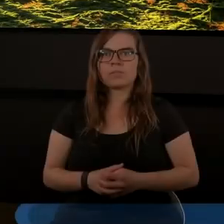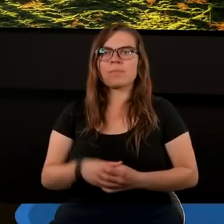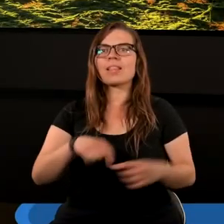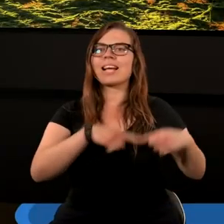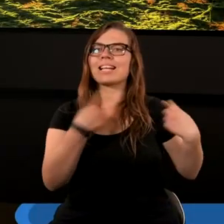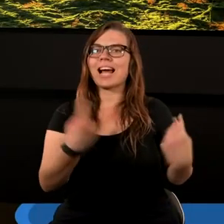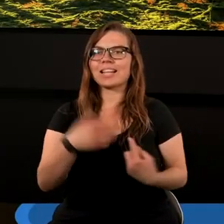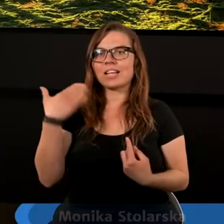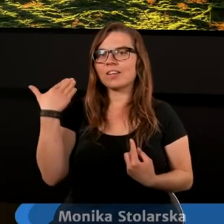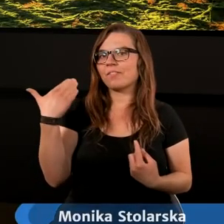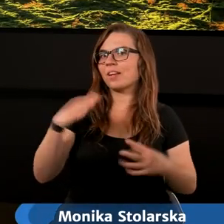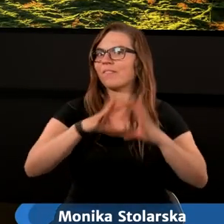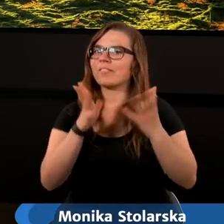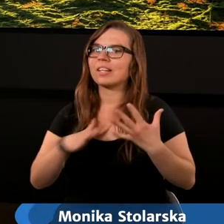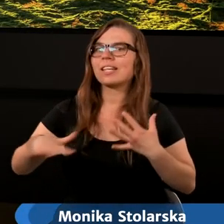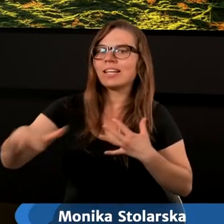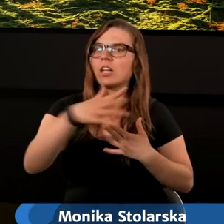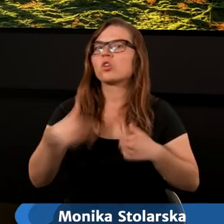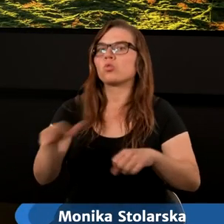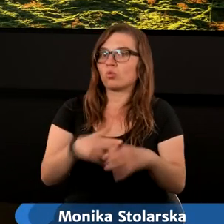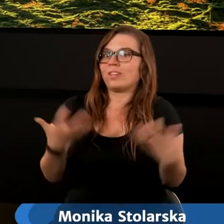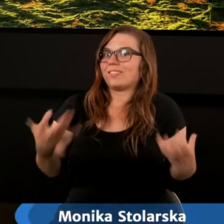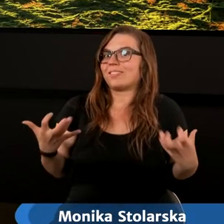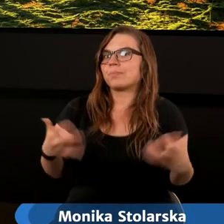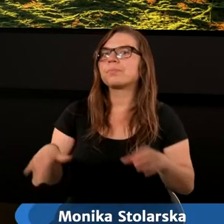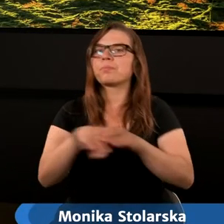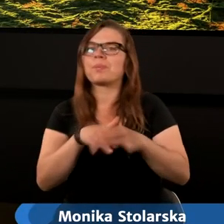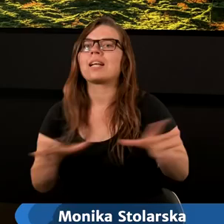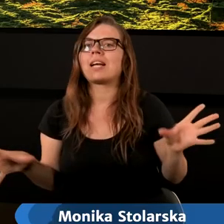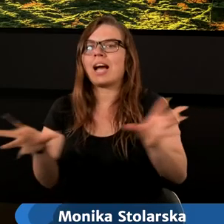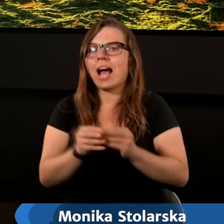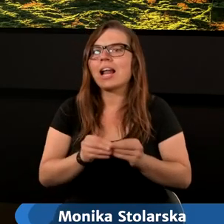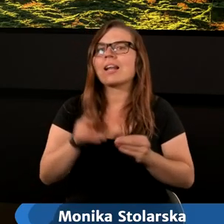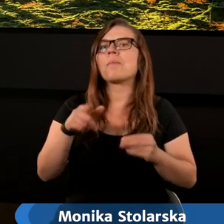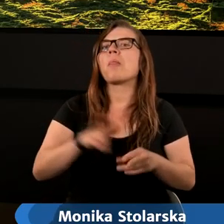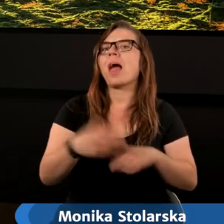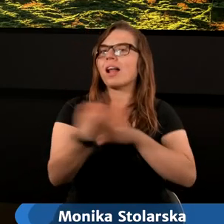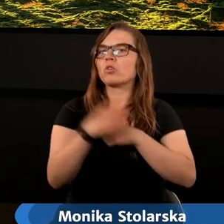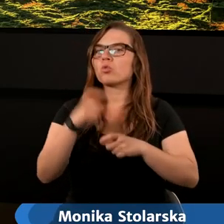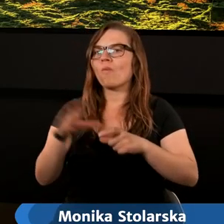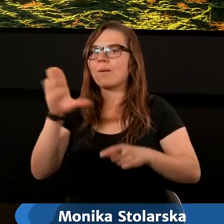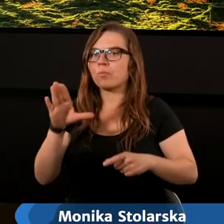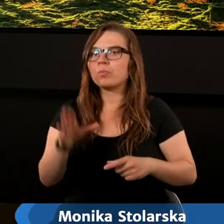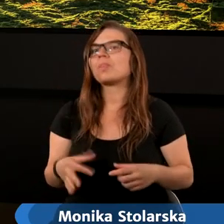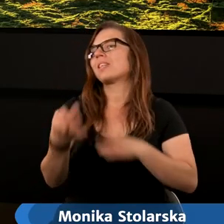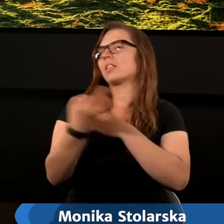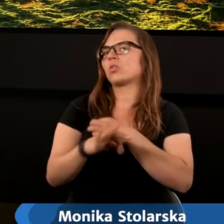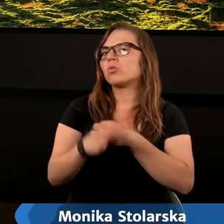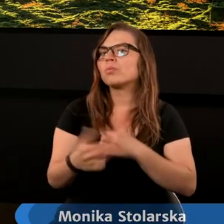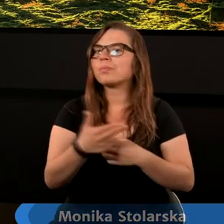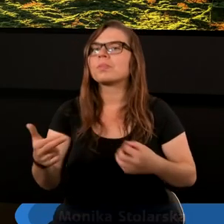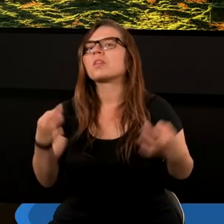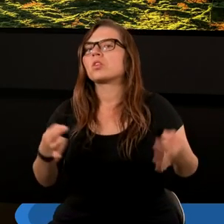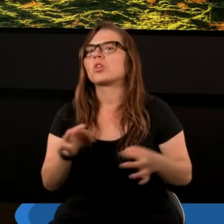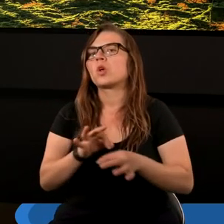Serdecznie witamy wszystkich, którzy postanowili spędzić czas razem z nami na Studium Słowa Bożego. Studium dzisiaj